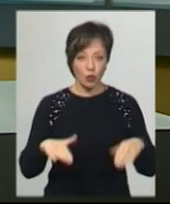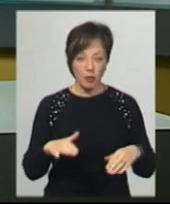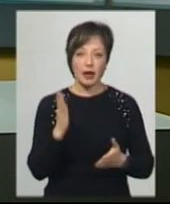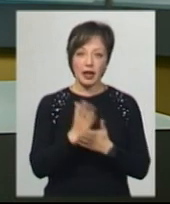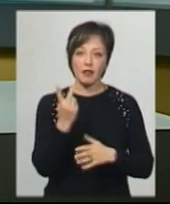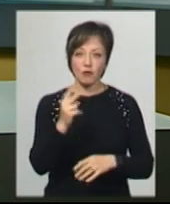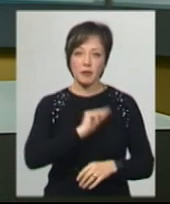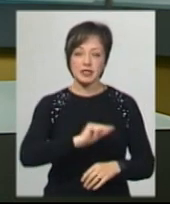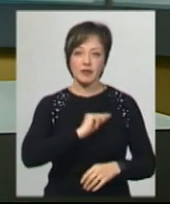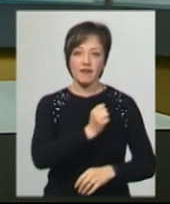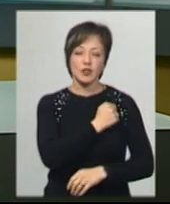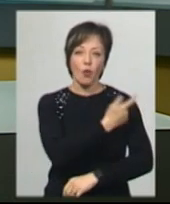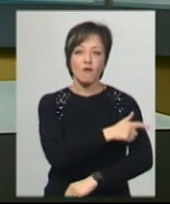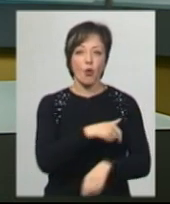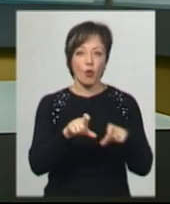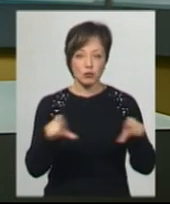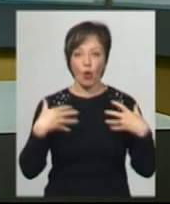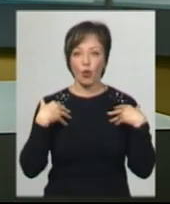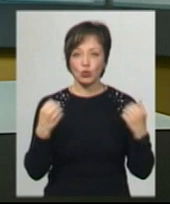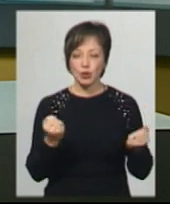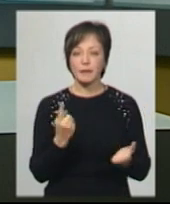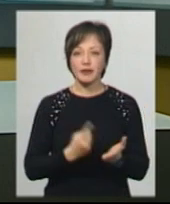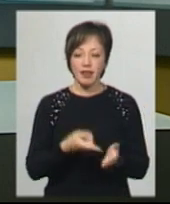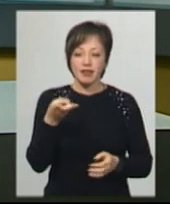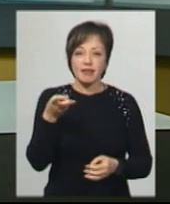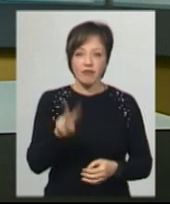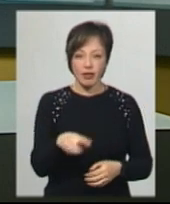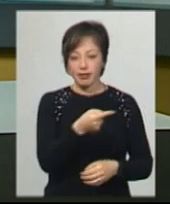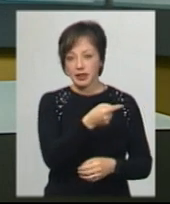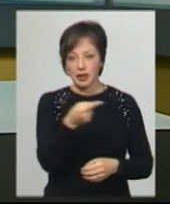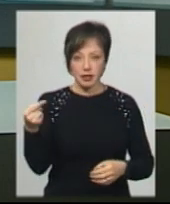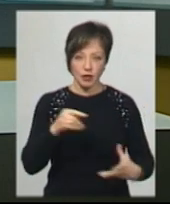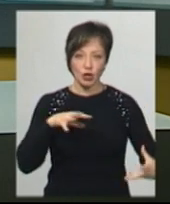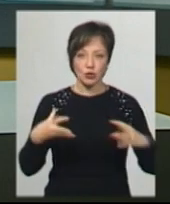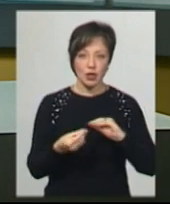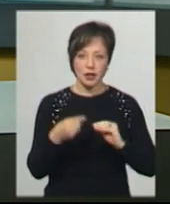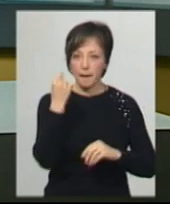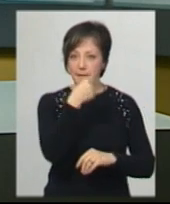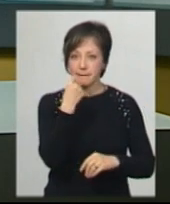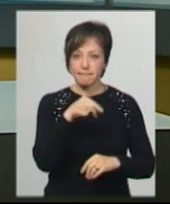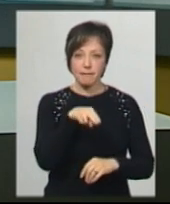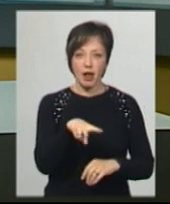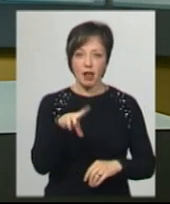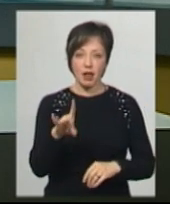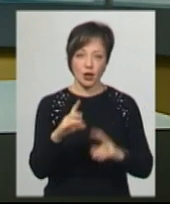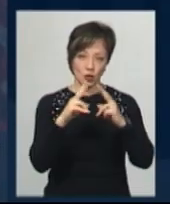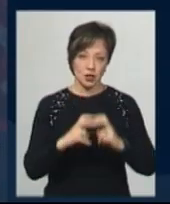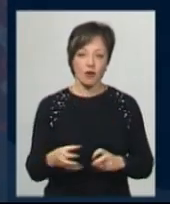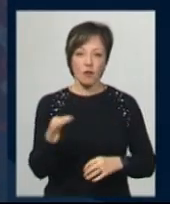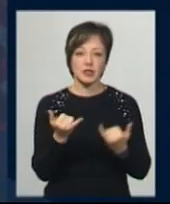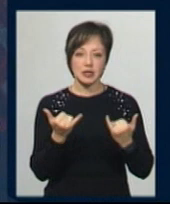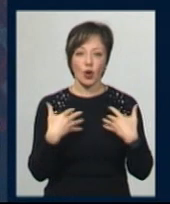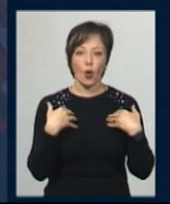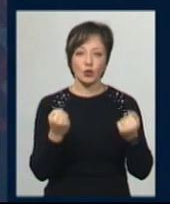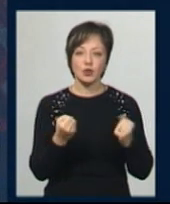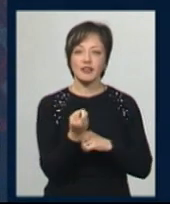працівників військового госпіталю. Удужання їх підтверджено двома негативними результатами ПЛР-досліджень. Таким чином в області наразі